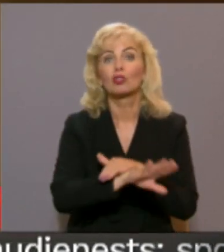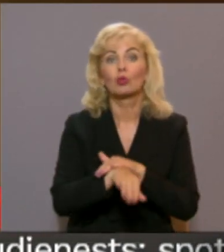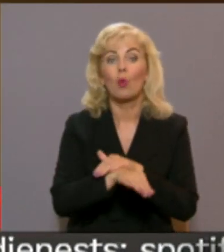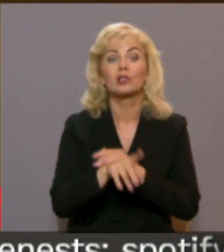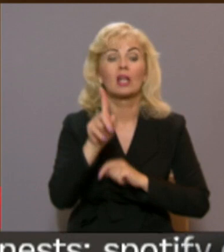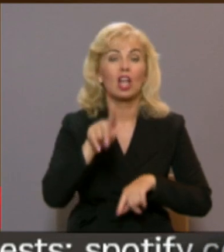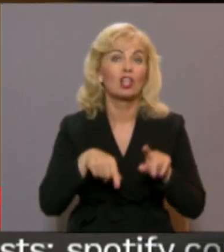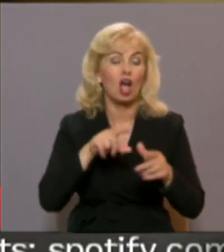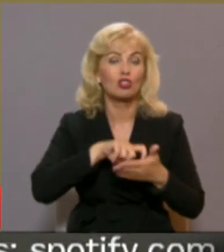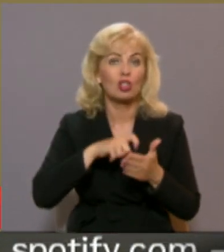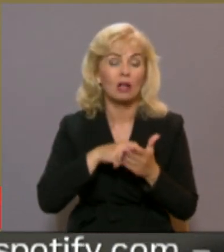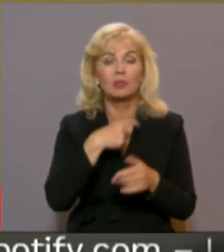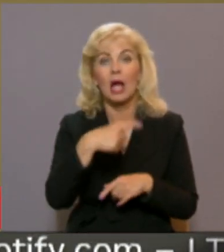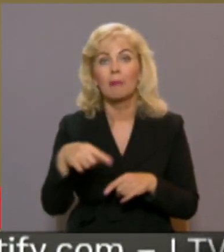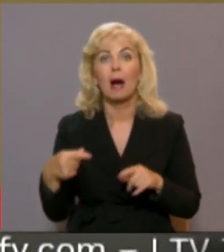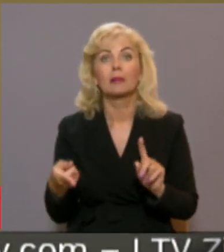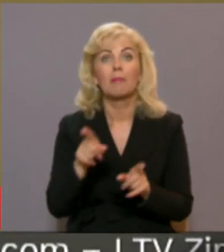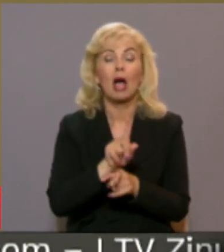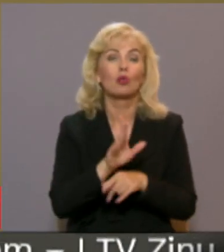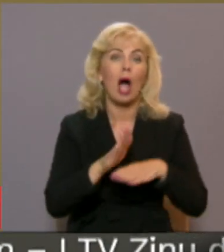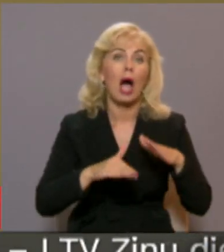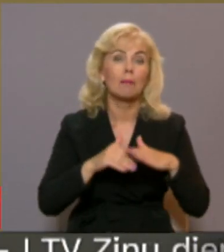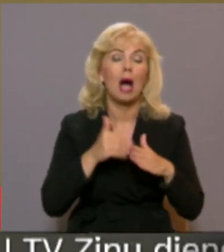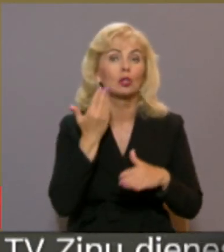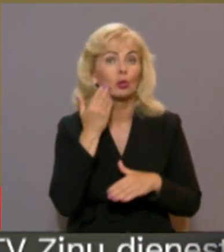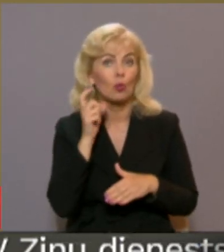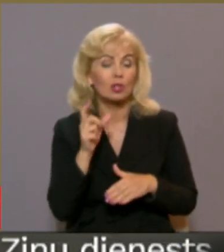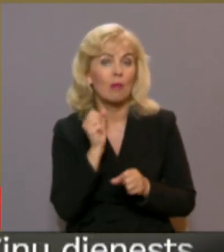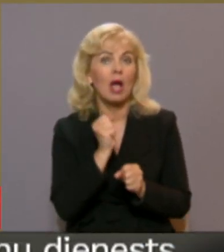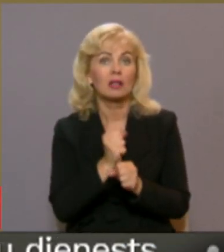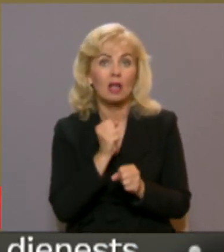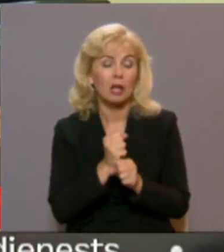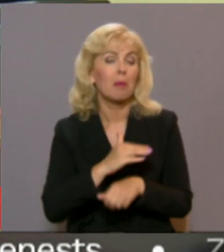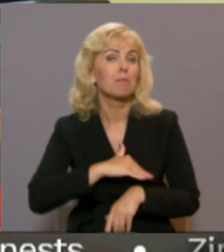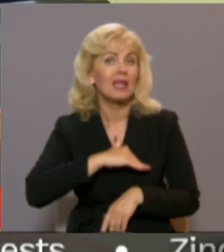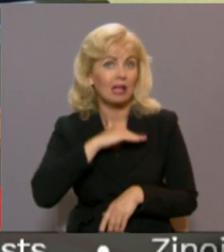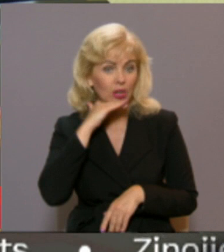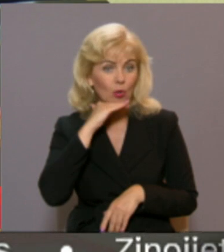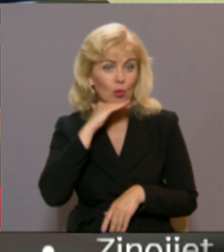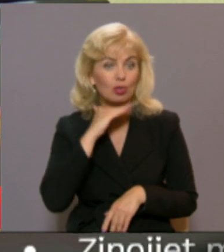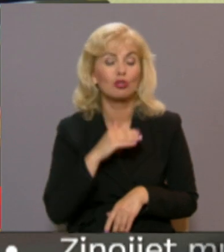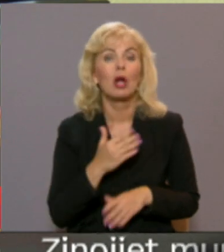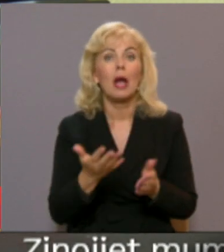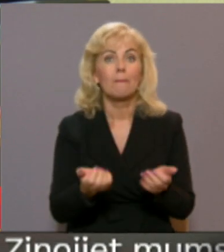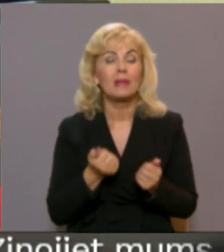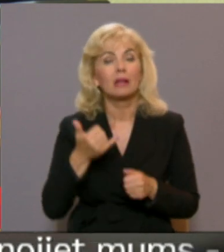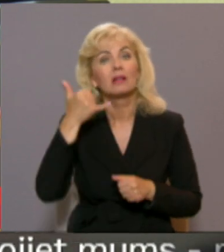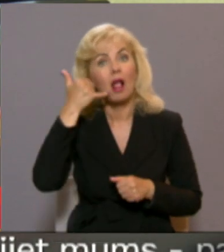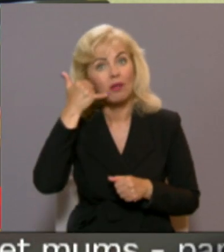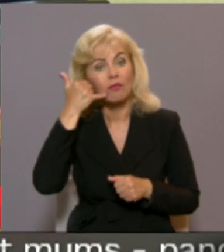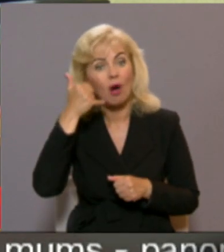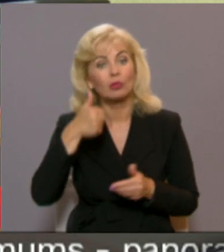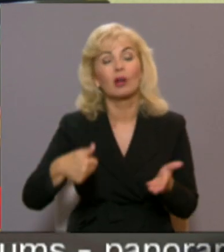vien dažas telpas. Spārējiem mainīja samata nosaukums, bet darba netrūkst. Pieņem telefons zvanus,